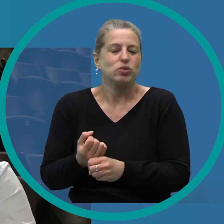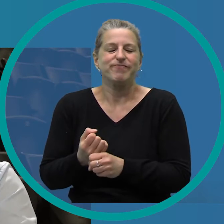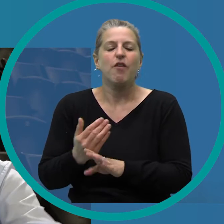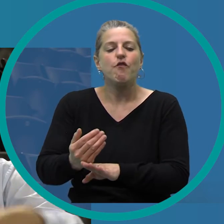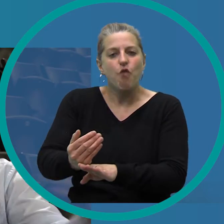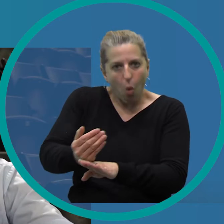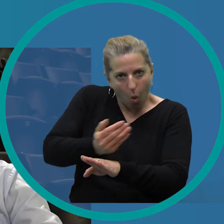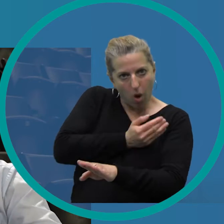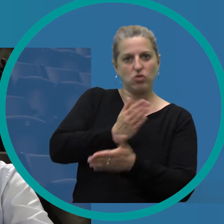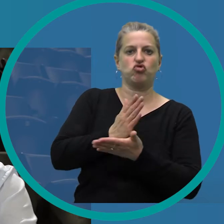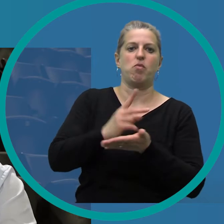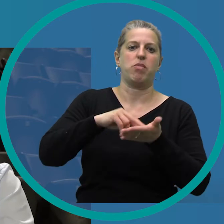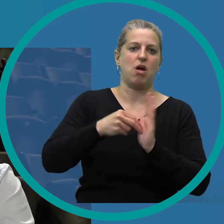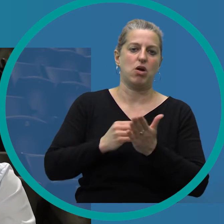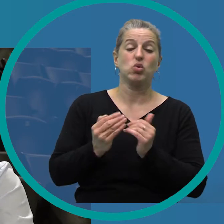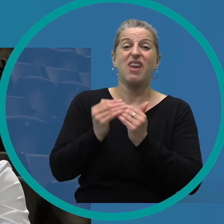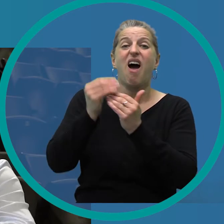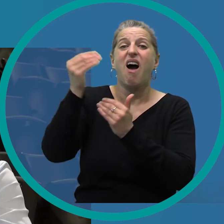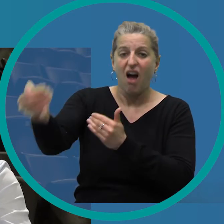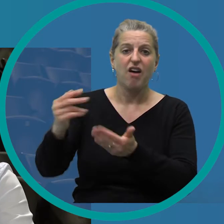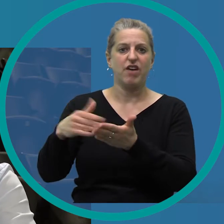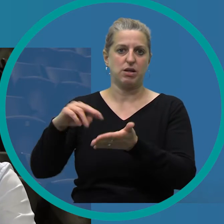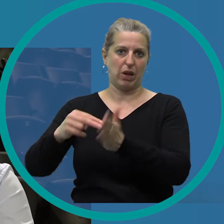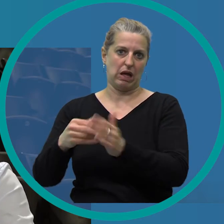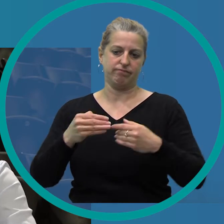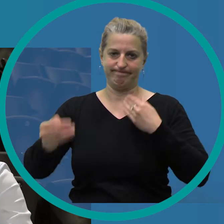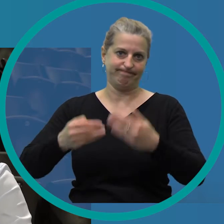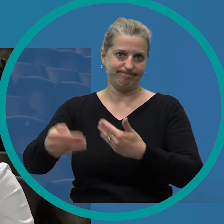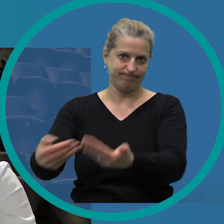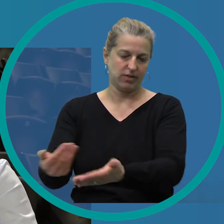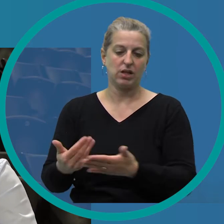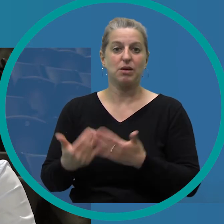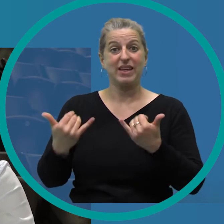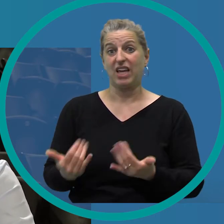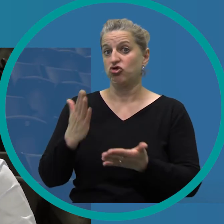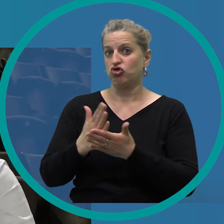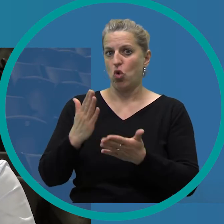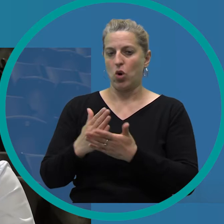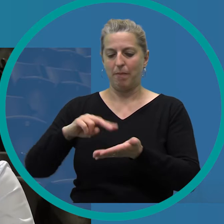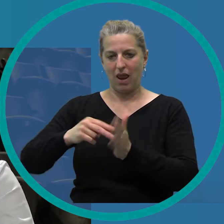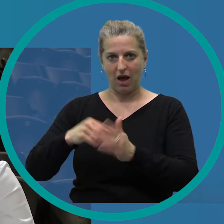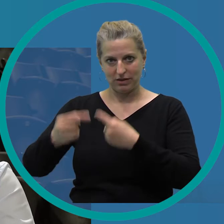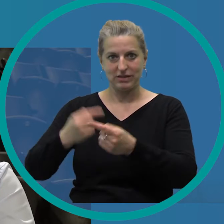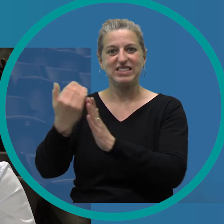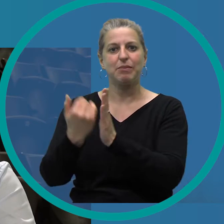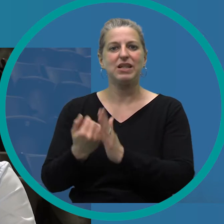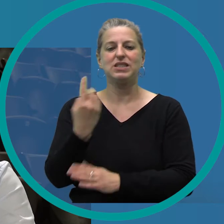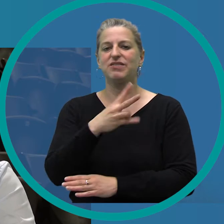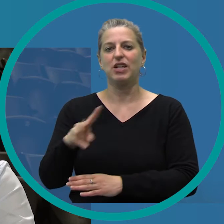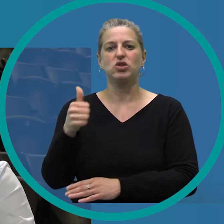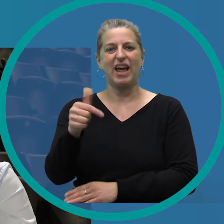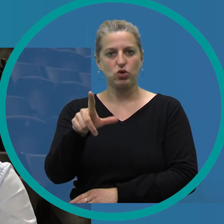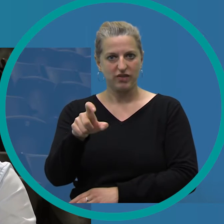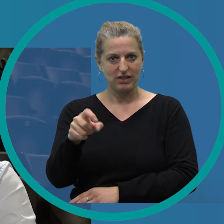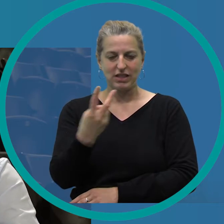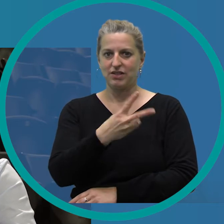Unser Geschäft fängt ja weit vor einer Veranstaltung an und geht ja auch nach einer Veranstaltung weiter. Insofern planen wir natürlich unsere Termine 2021,